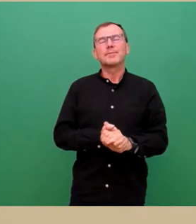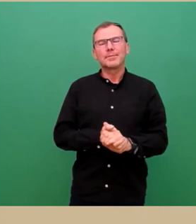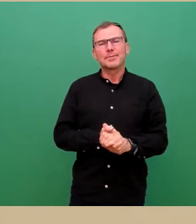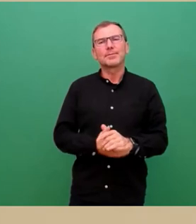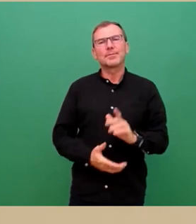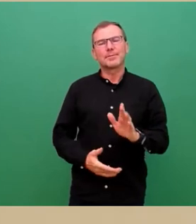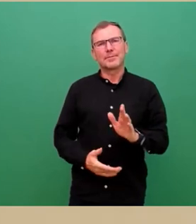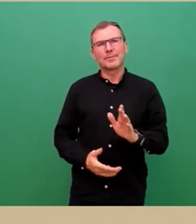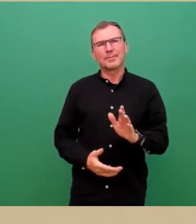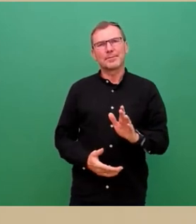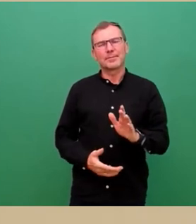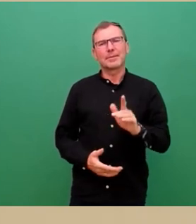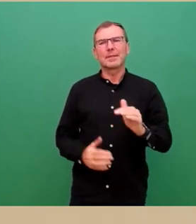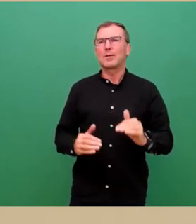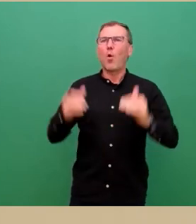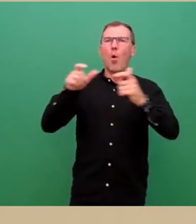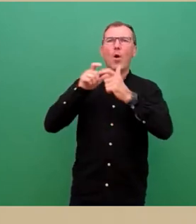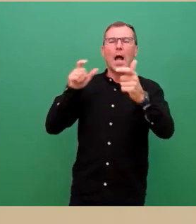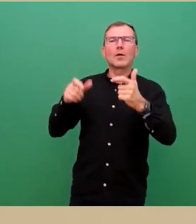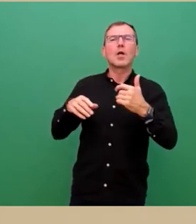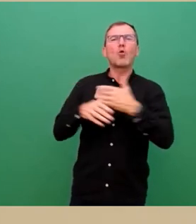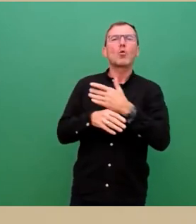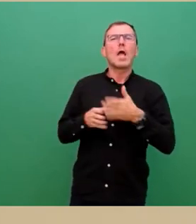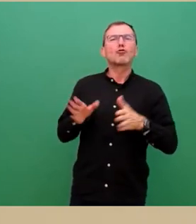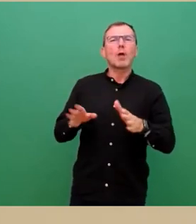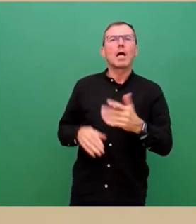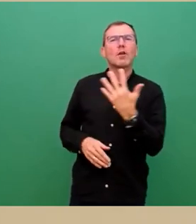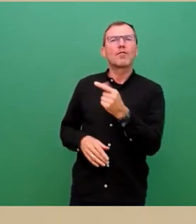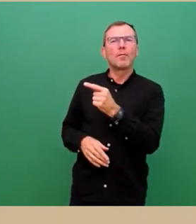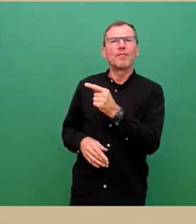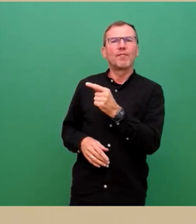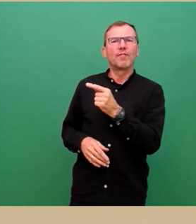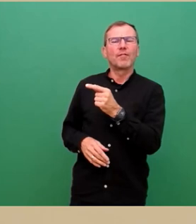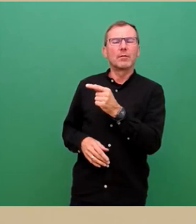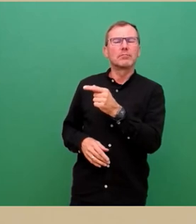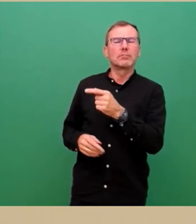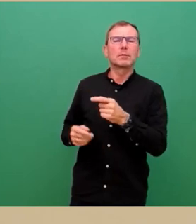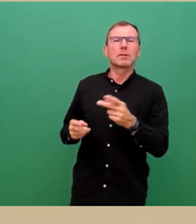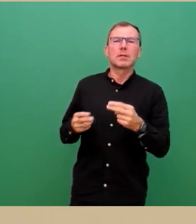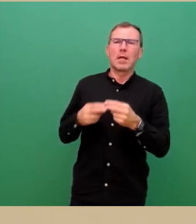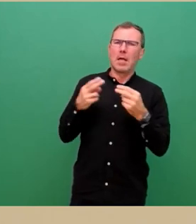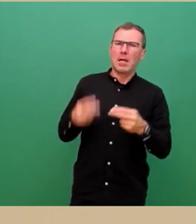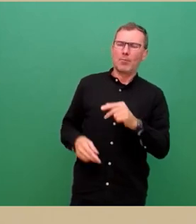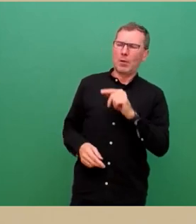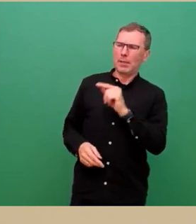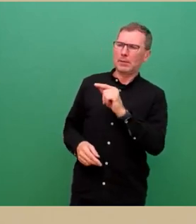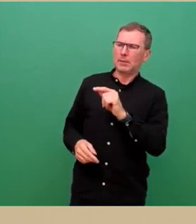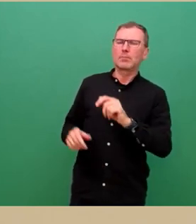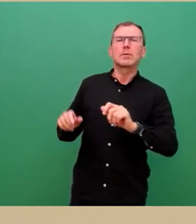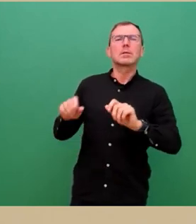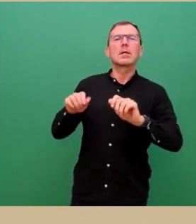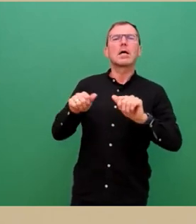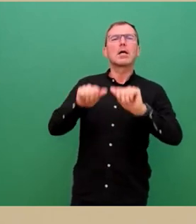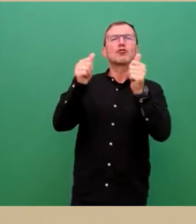Also, was das Hochhaus an der Gruner Straße 5 angeht, das ist ja ein Projekt, was auch schon in der Gestaltungskommission